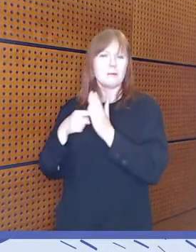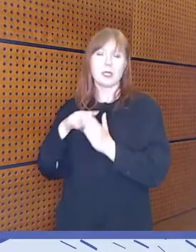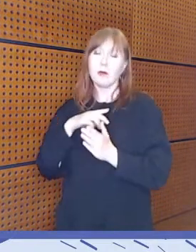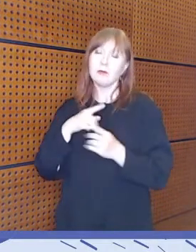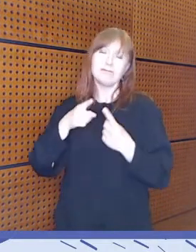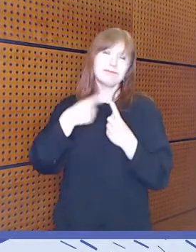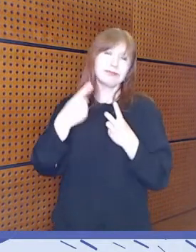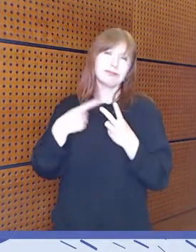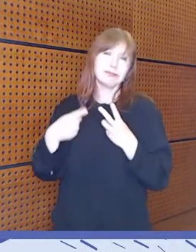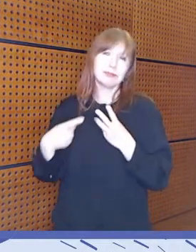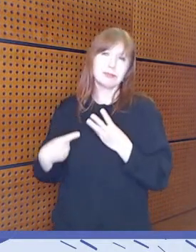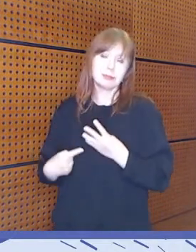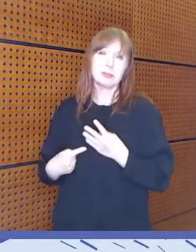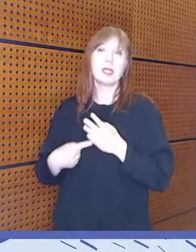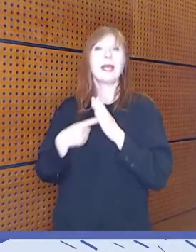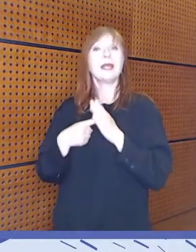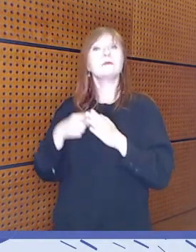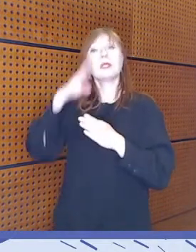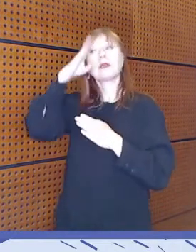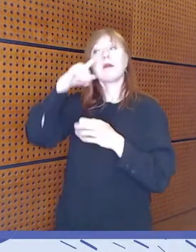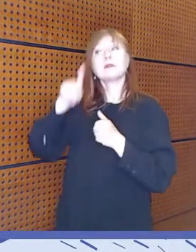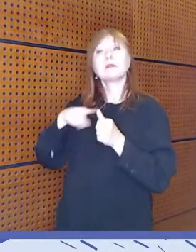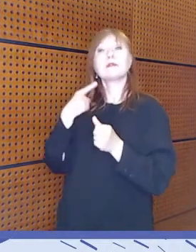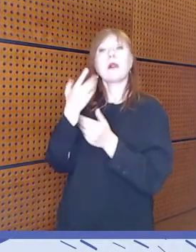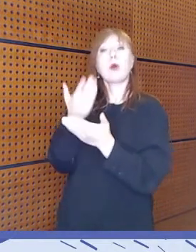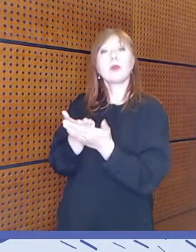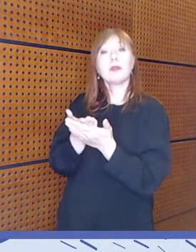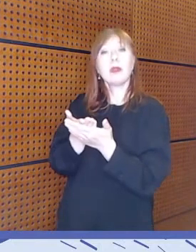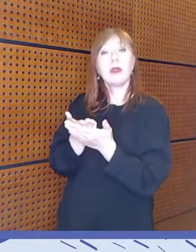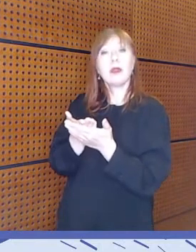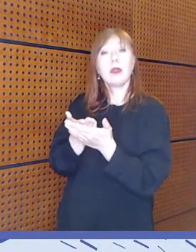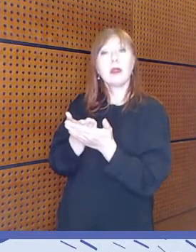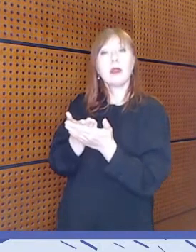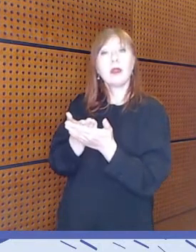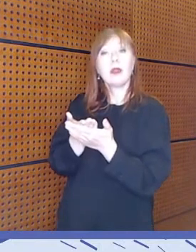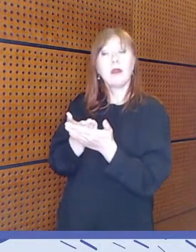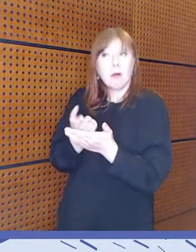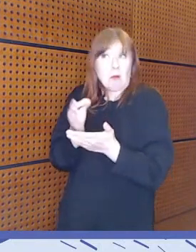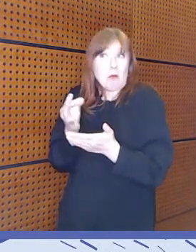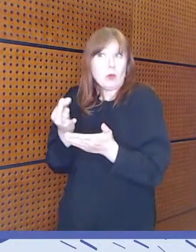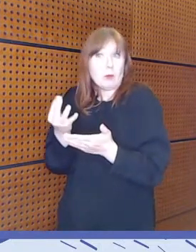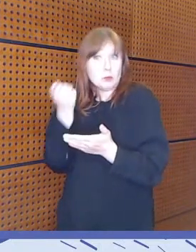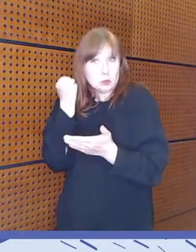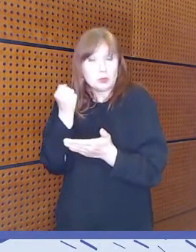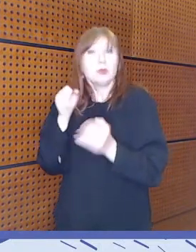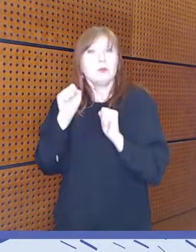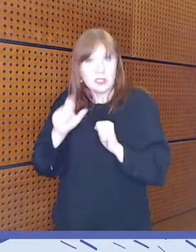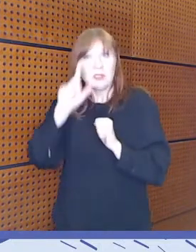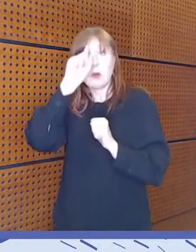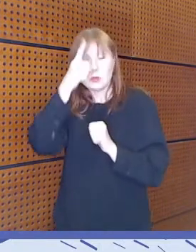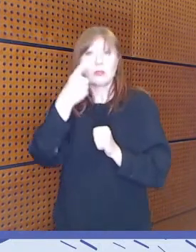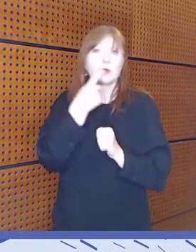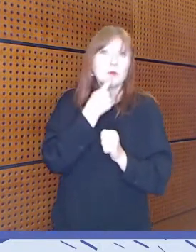vaikkapa juuri tämä kansalaisaloite. Ei ole mahdollista tehdä jolleet osaa Suomea tai Ruotsia.